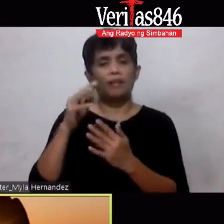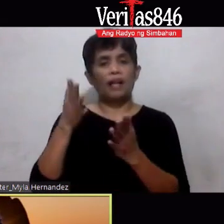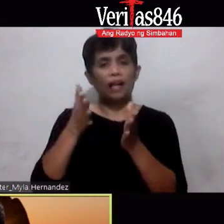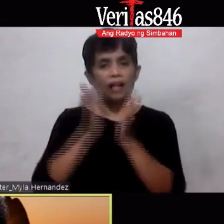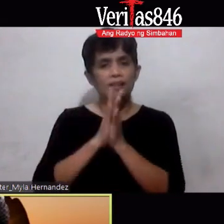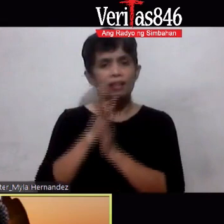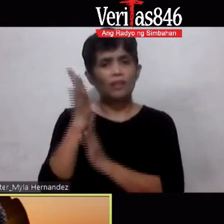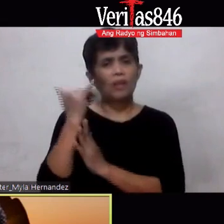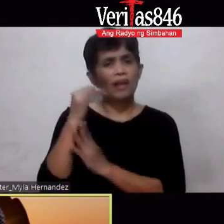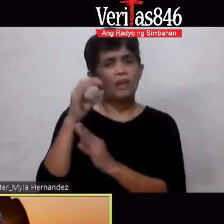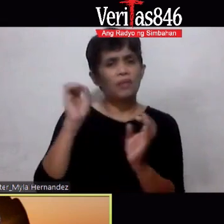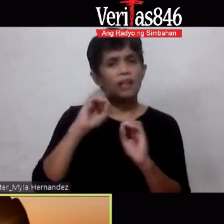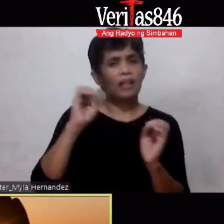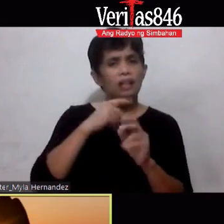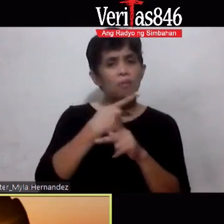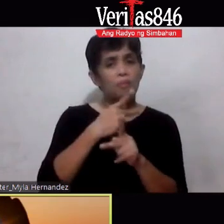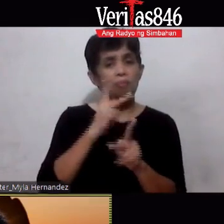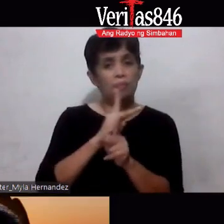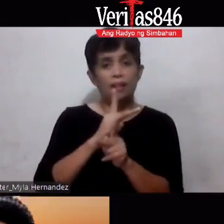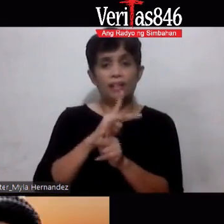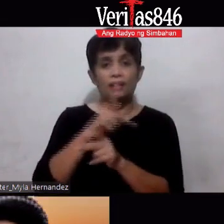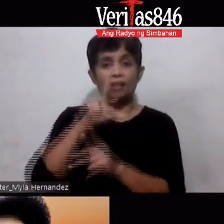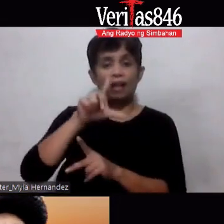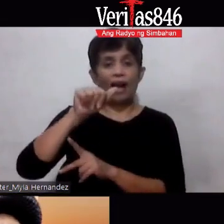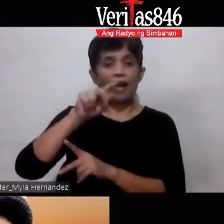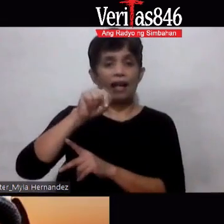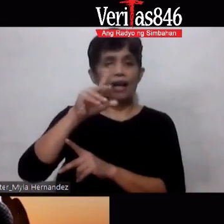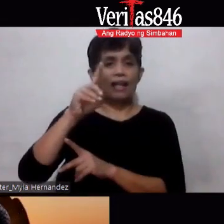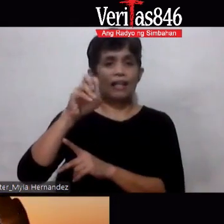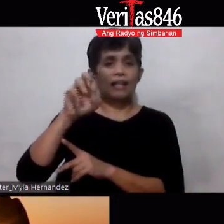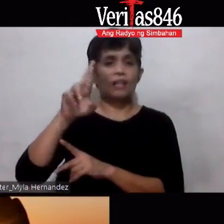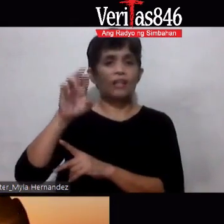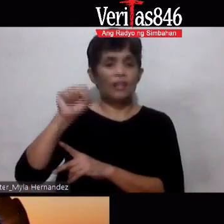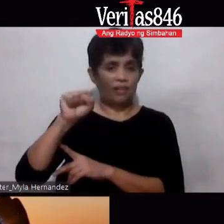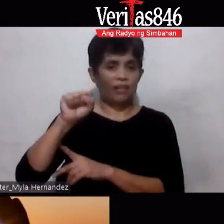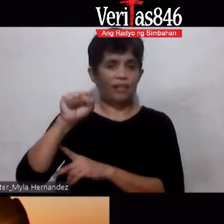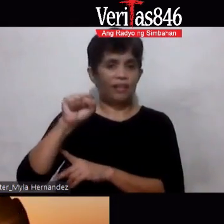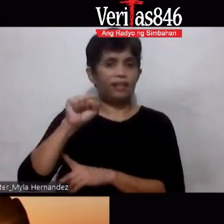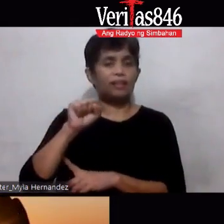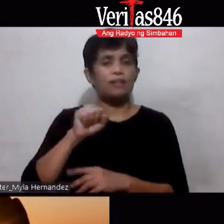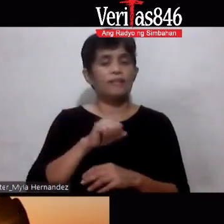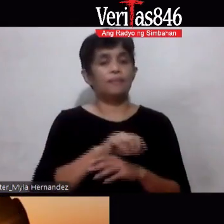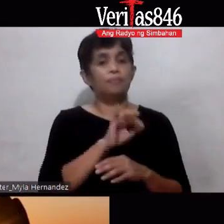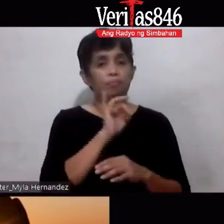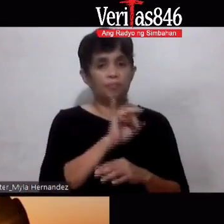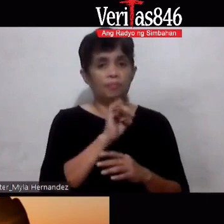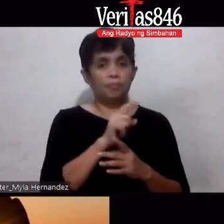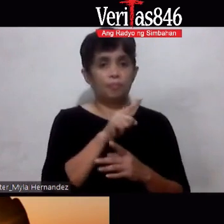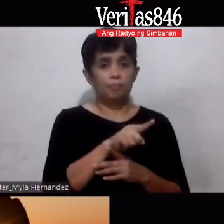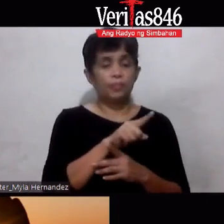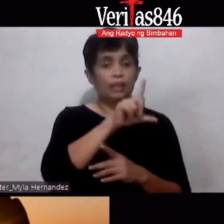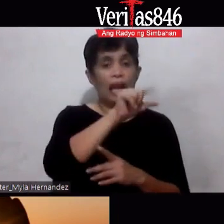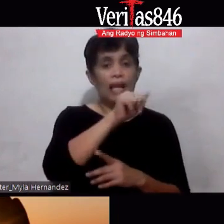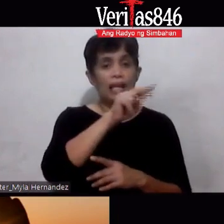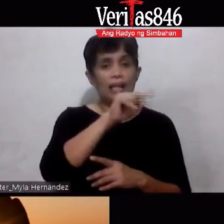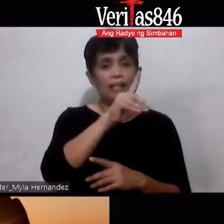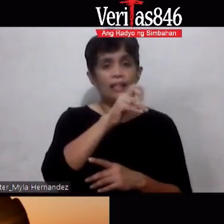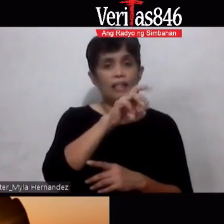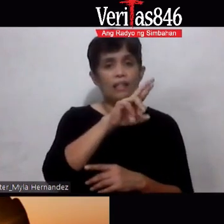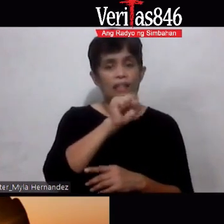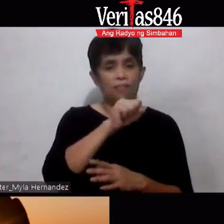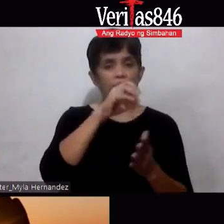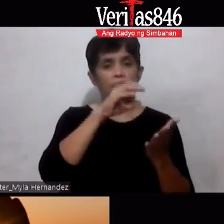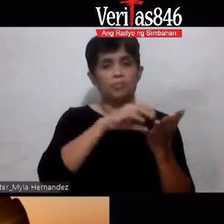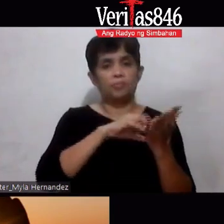na kayong product sa landers since last month yes yes yes okay yung landers tinanggal